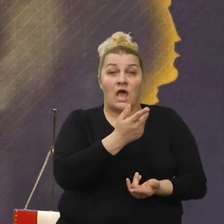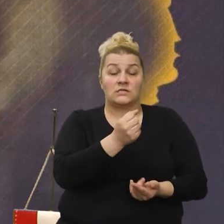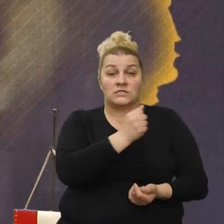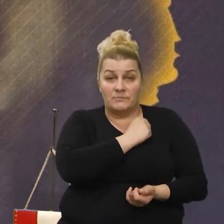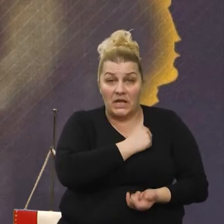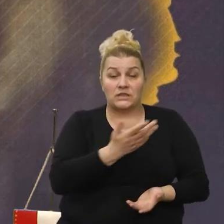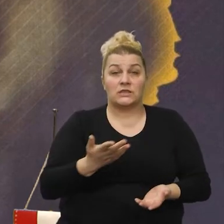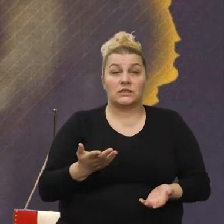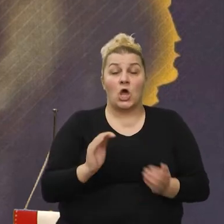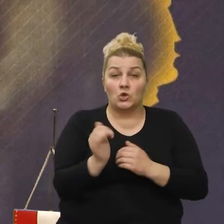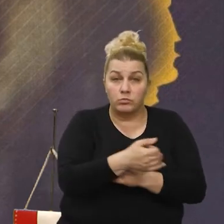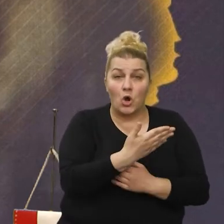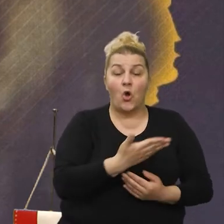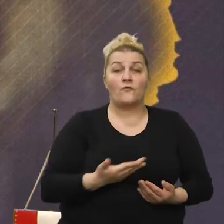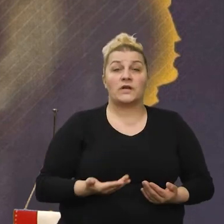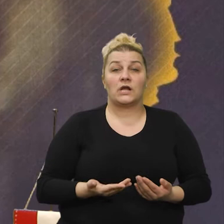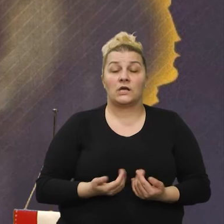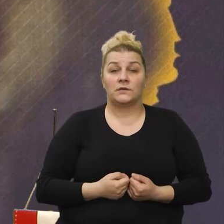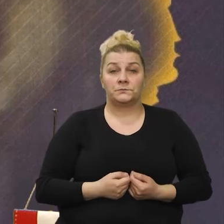Splita, Dubrovnika,